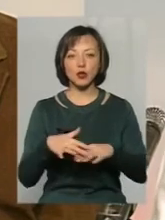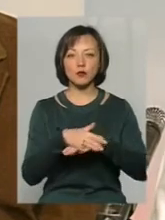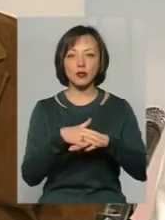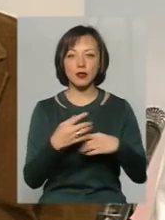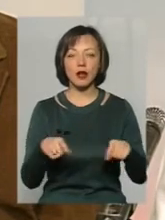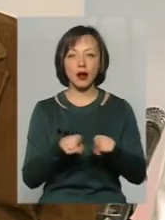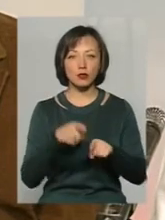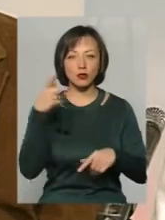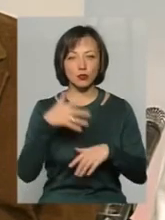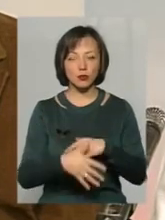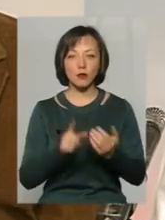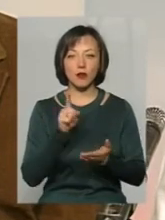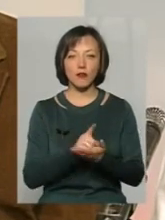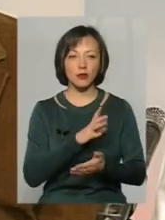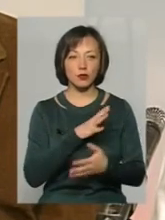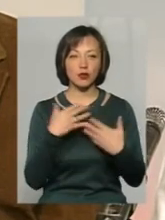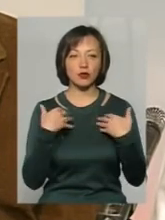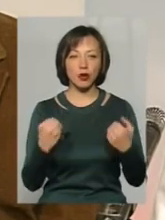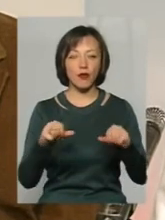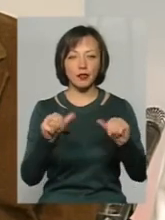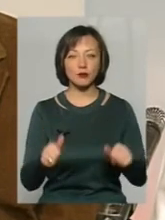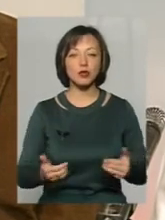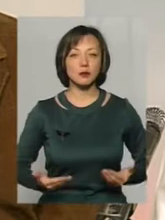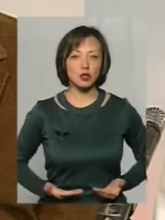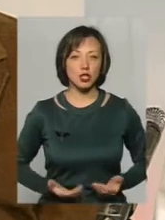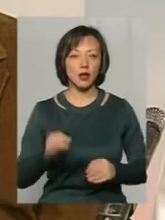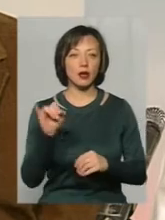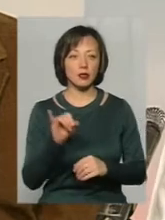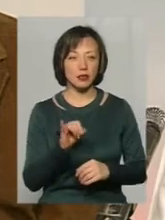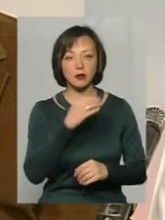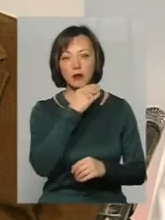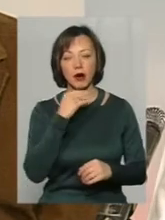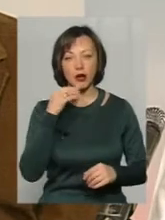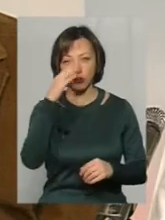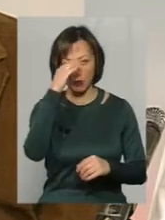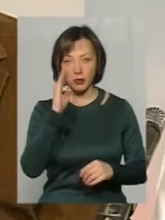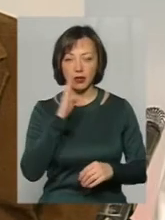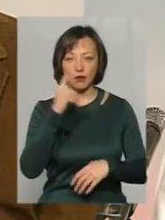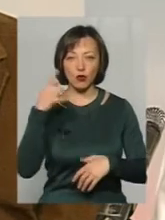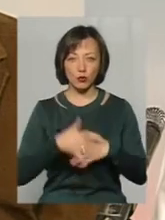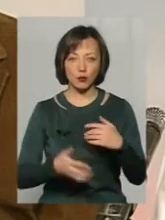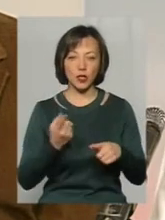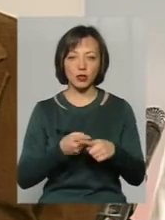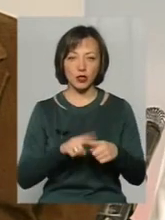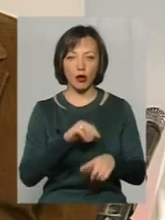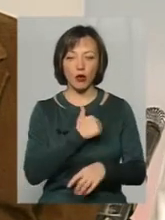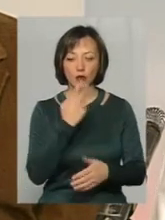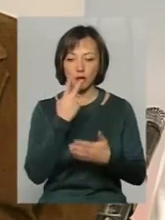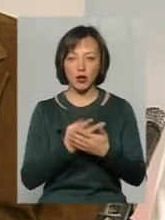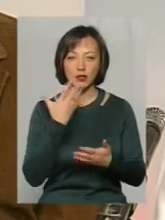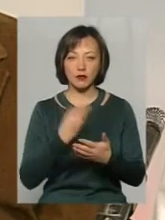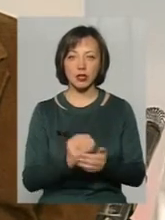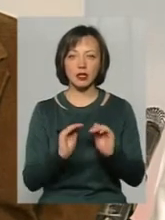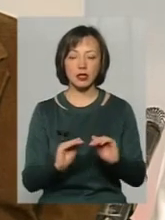що в зрозуміло, того, щоб повинен бути здоровий спосіб життя. І багато батьків розуміють це і хочуть бачити свої дітей